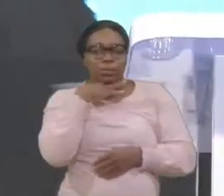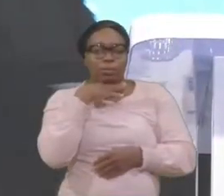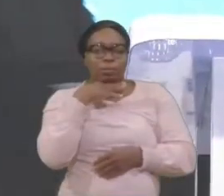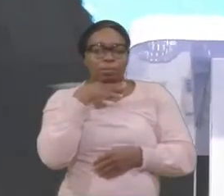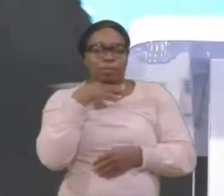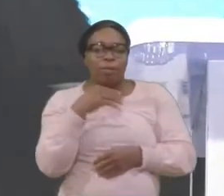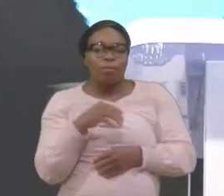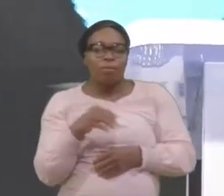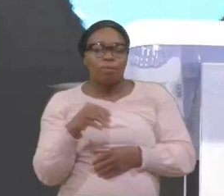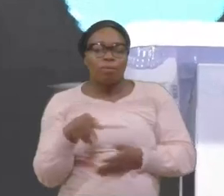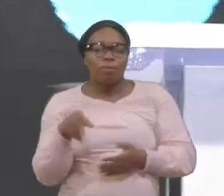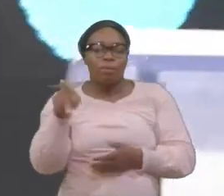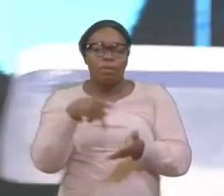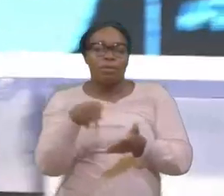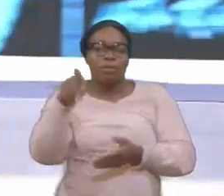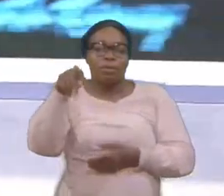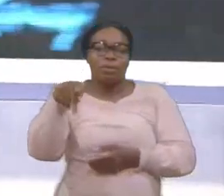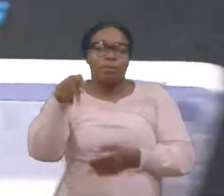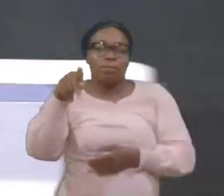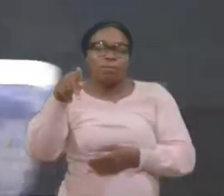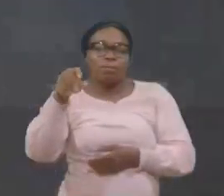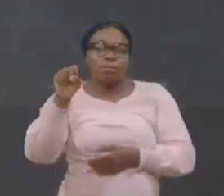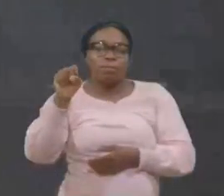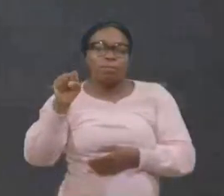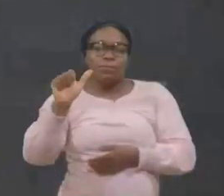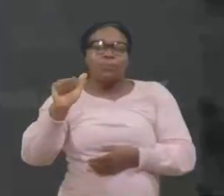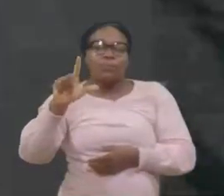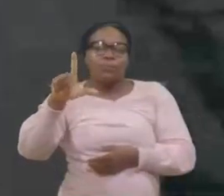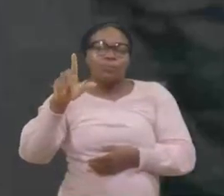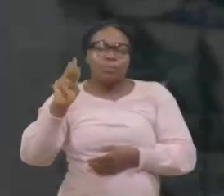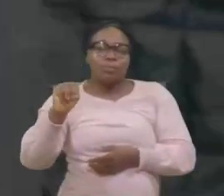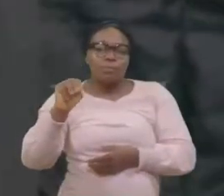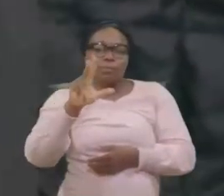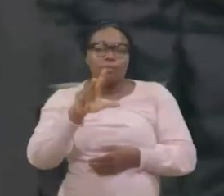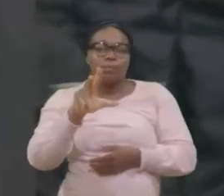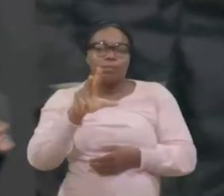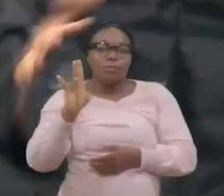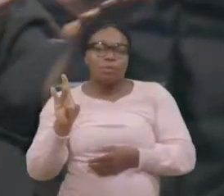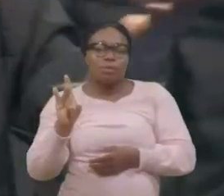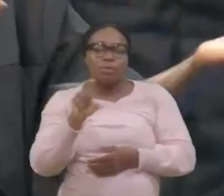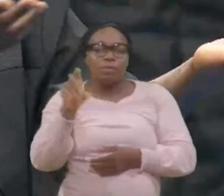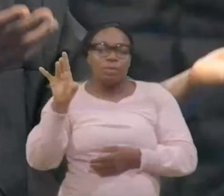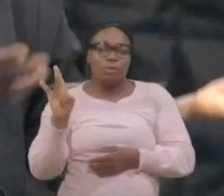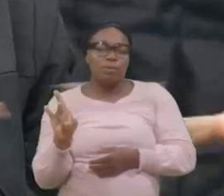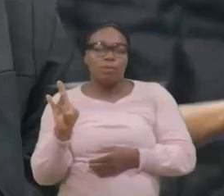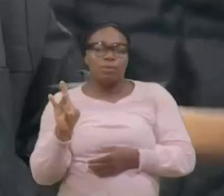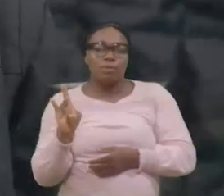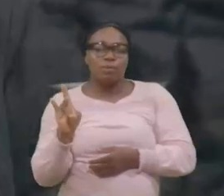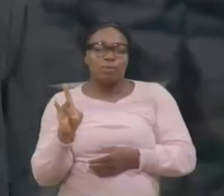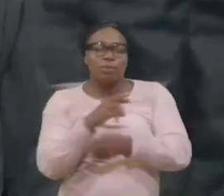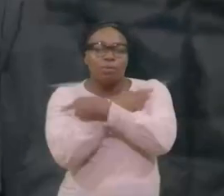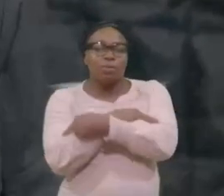Somme 37, verset 7 Somme 37,